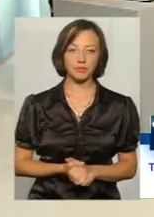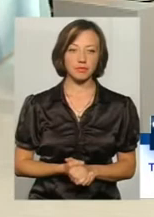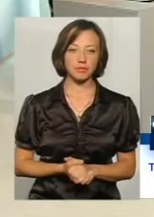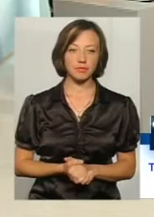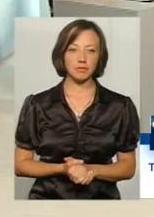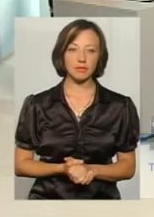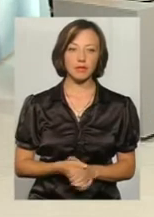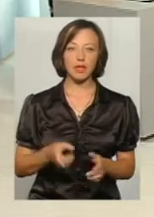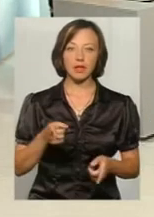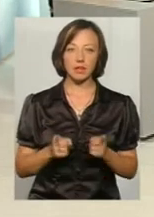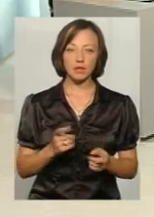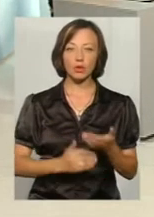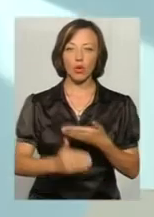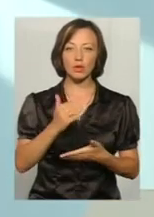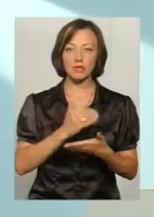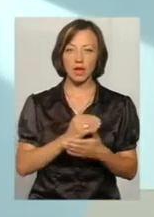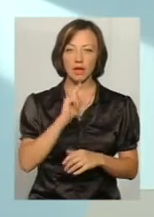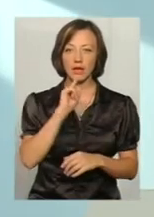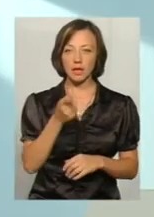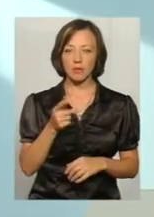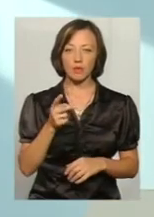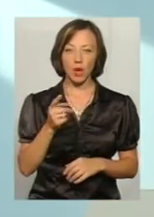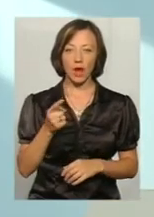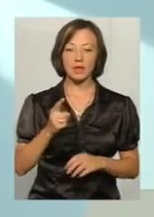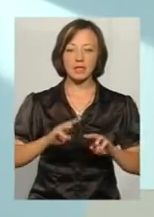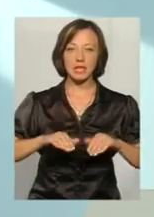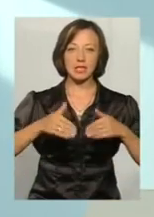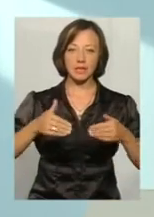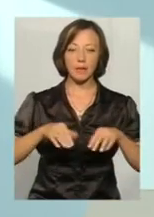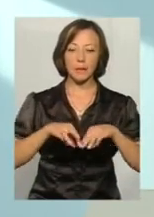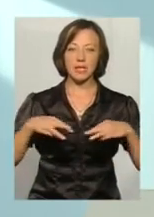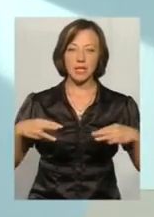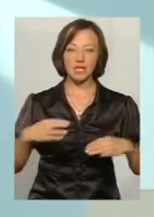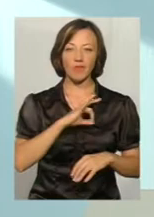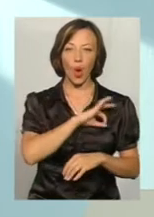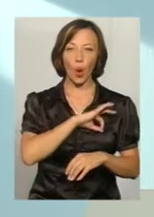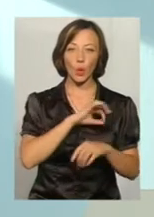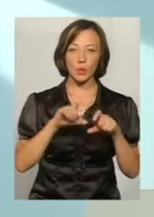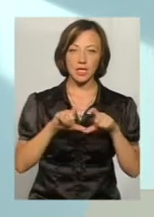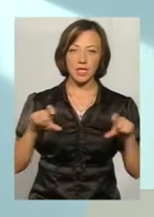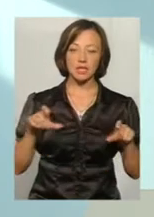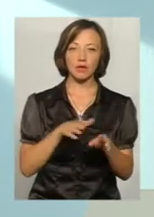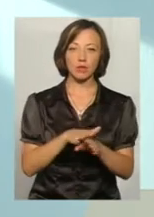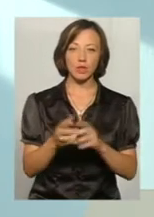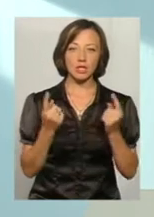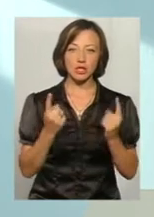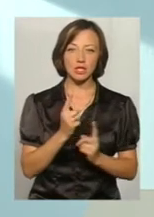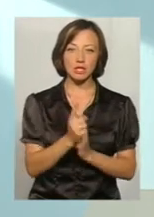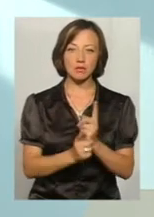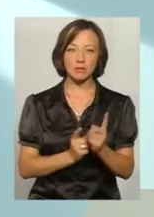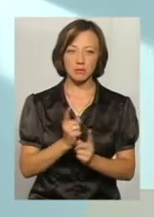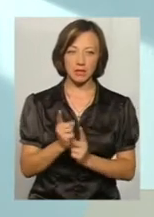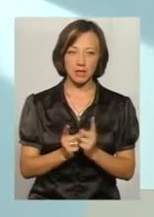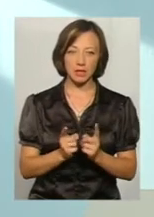Дійсно, останній рік-півтора за ініціативи Міністерства юстиції відбулись значні зміни, які торкнулися, як і